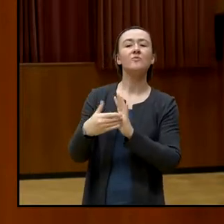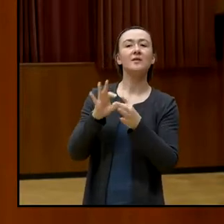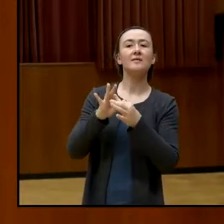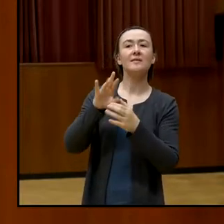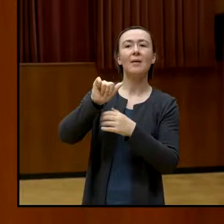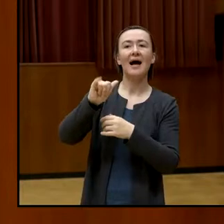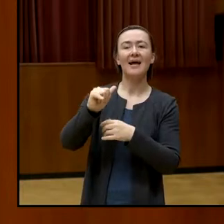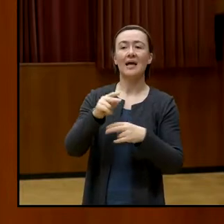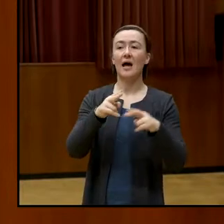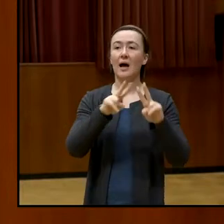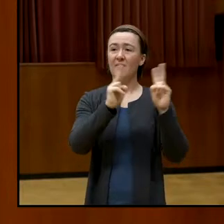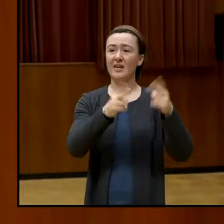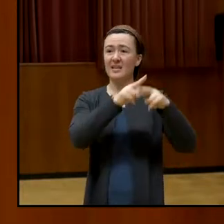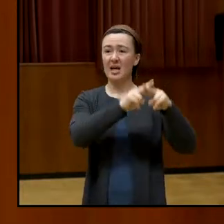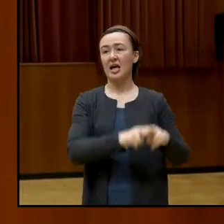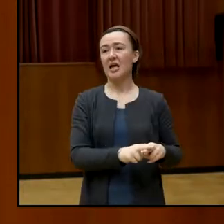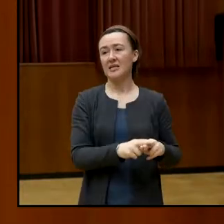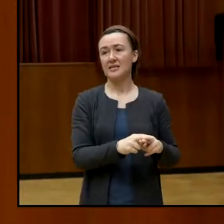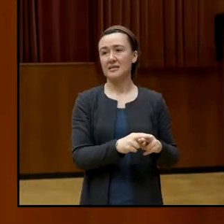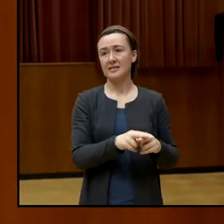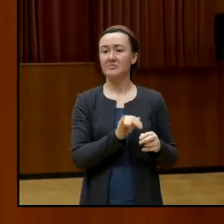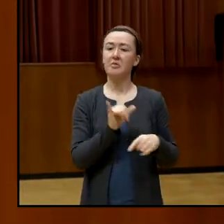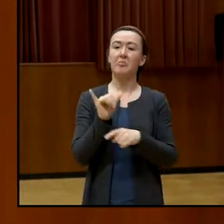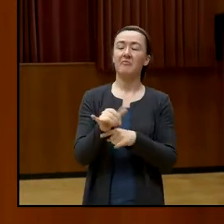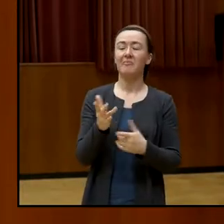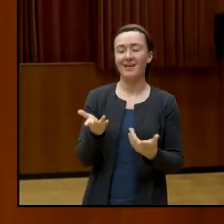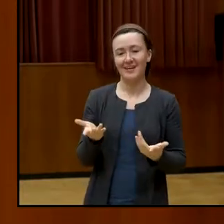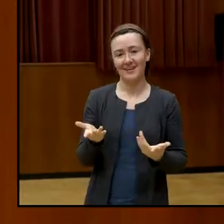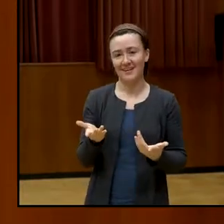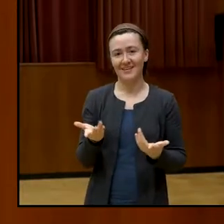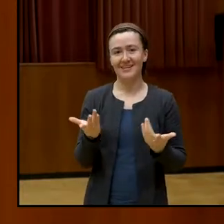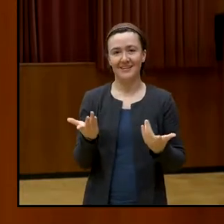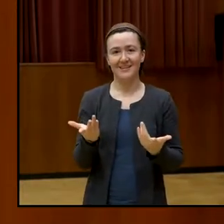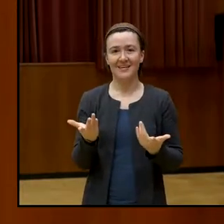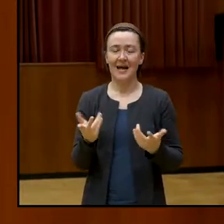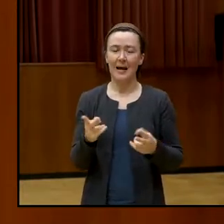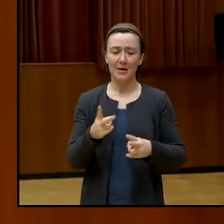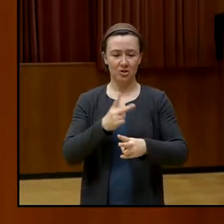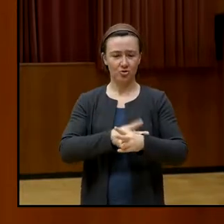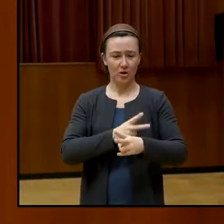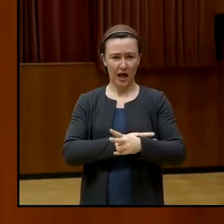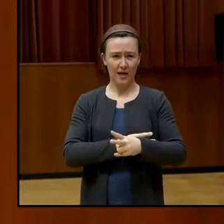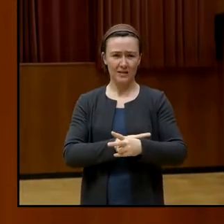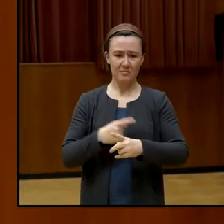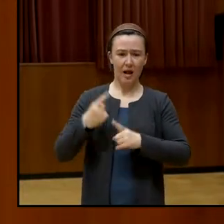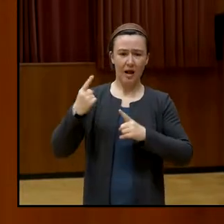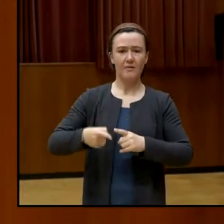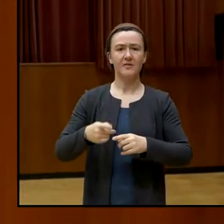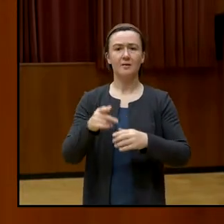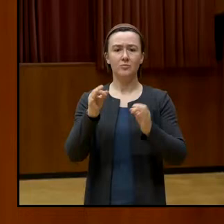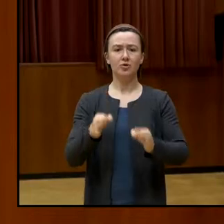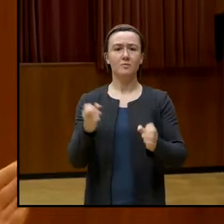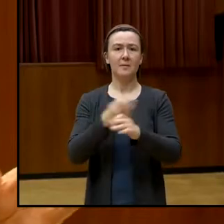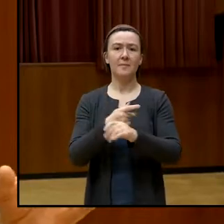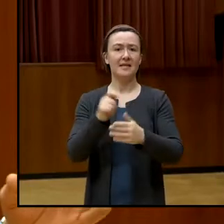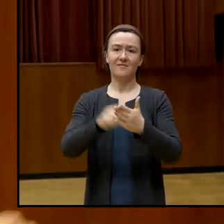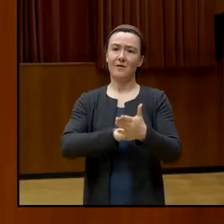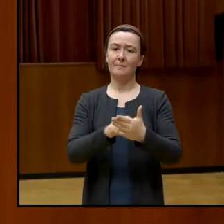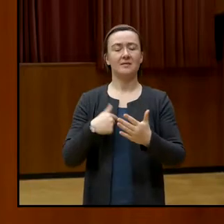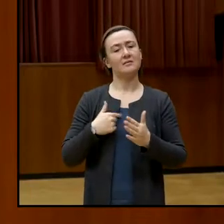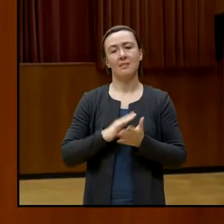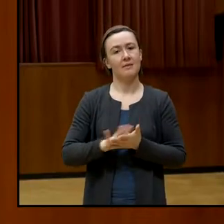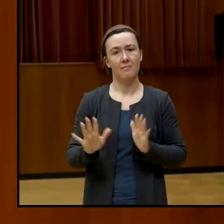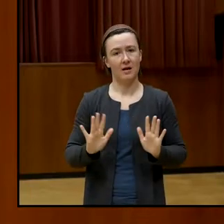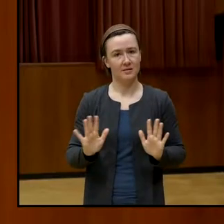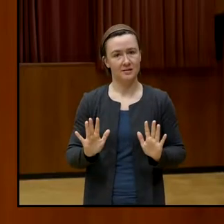Das ist, aber staatlich würde ich Medien niemals verbieten. Und eins noch zu,